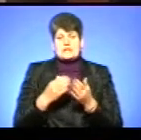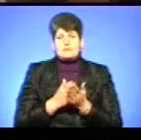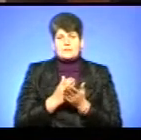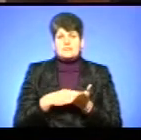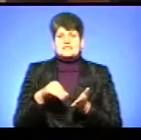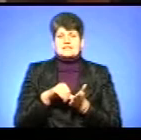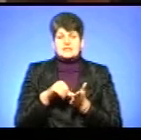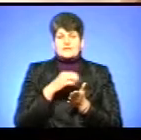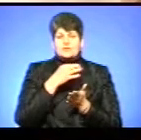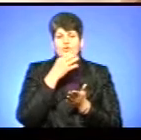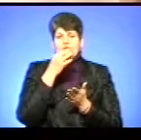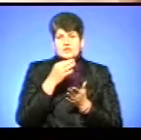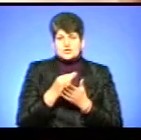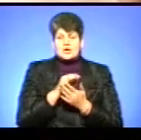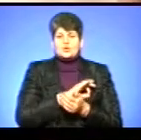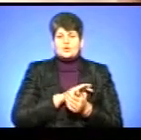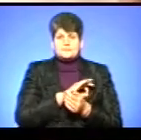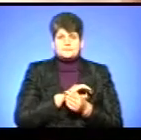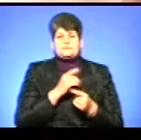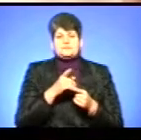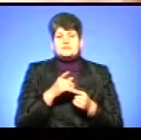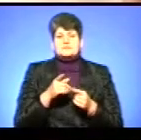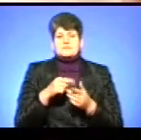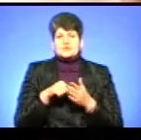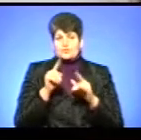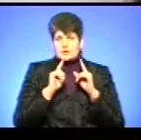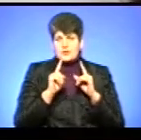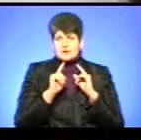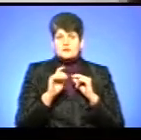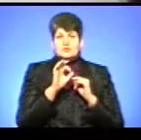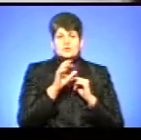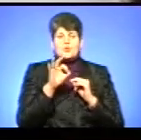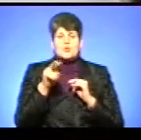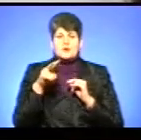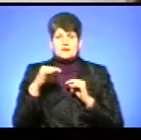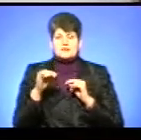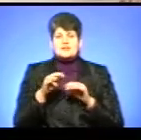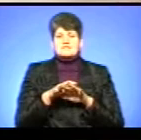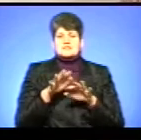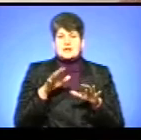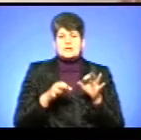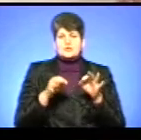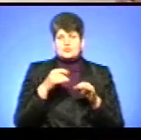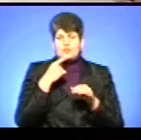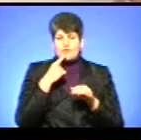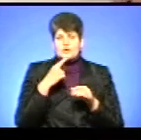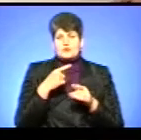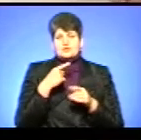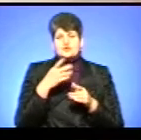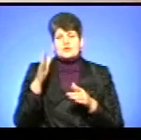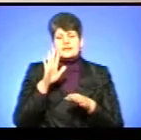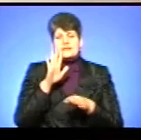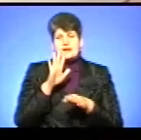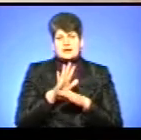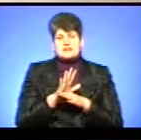відповідача, юрисконсульт управління правового забезпечення міськради Олена Олійник у залі суду каже, що вважає наказ про оплату за навчання